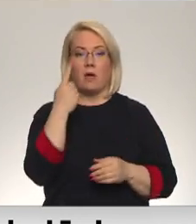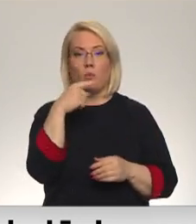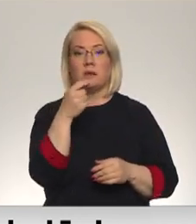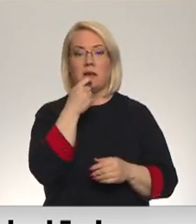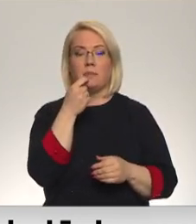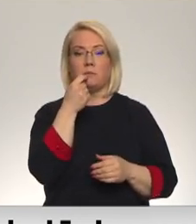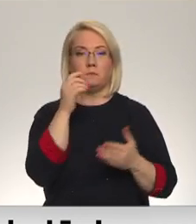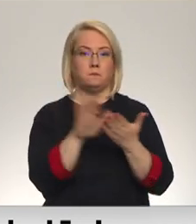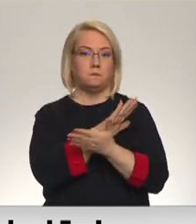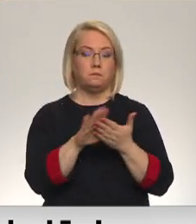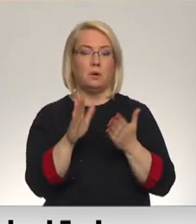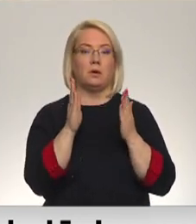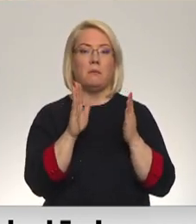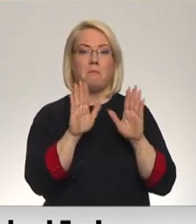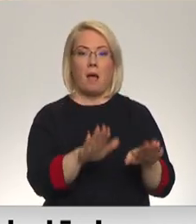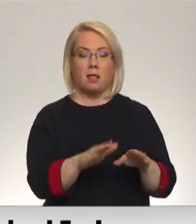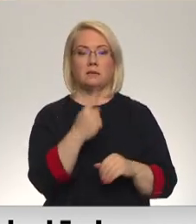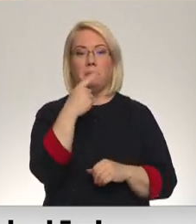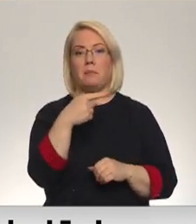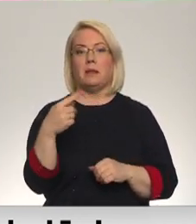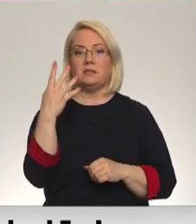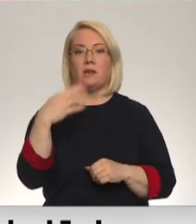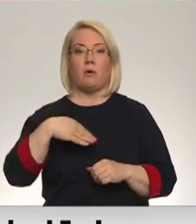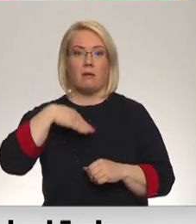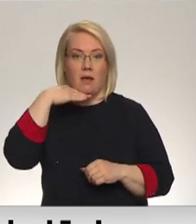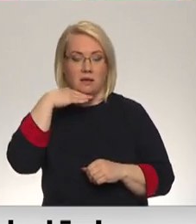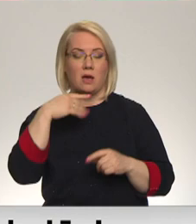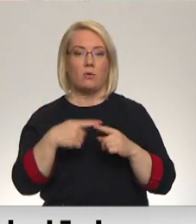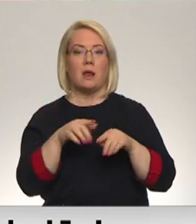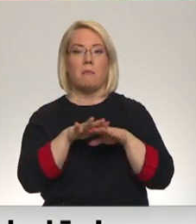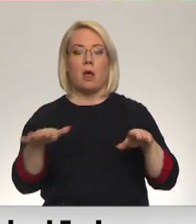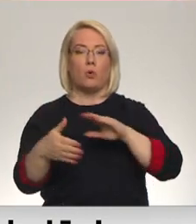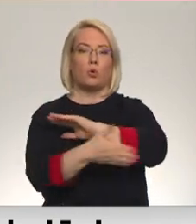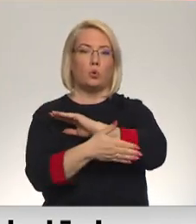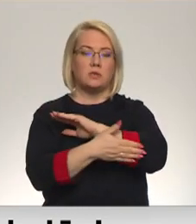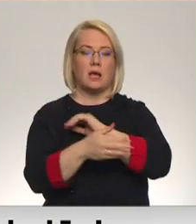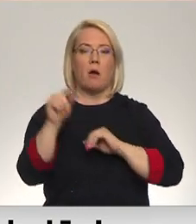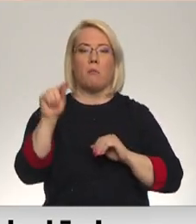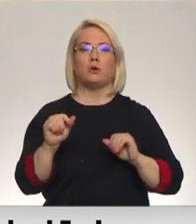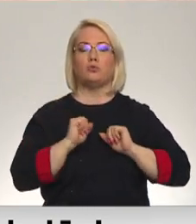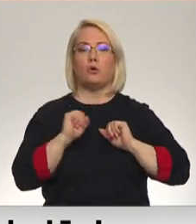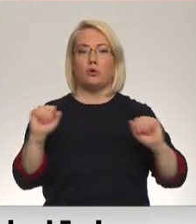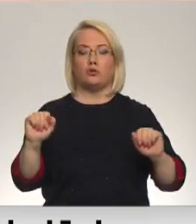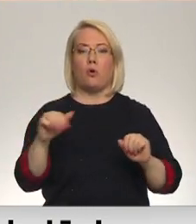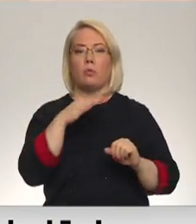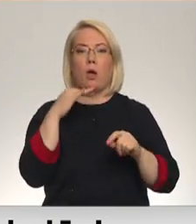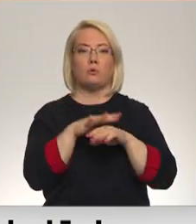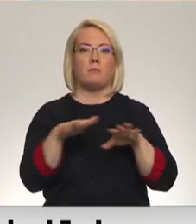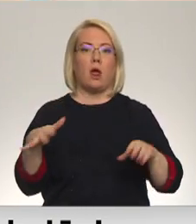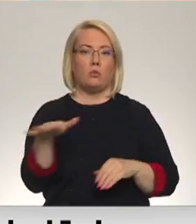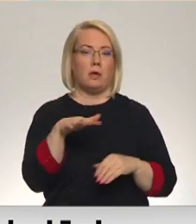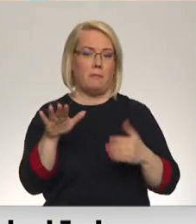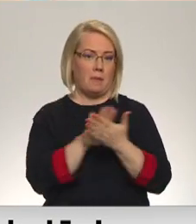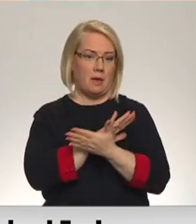saglabās visiem 1. līdz 4. klašu skolēniem, kā arī bērniem no trūcīgā, maznodrošinātā un daudz bērnu ģimenē.